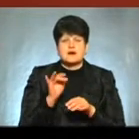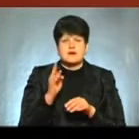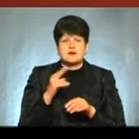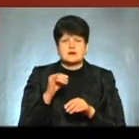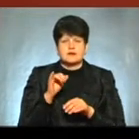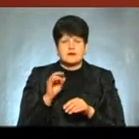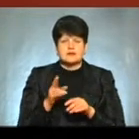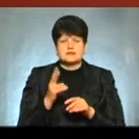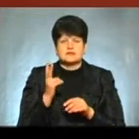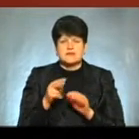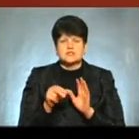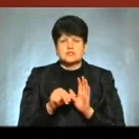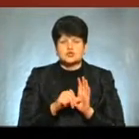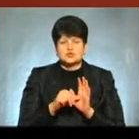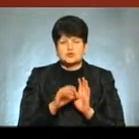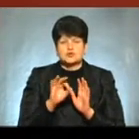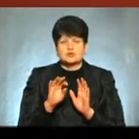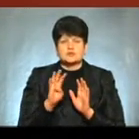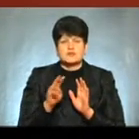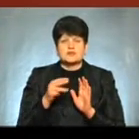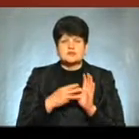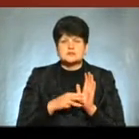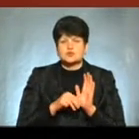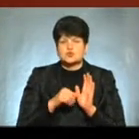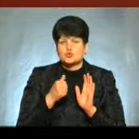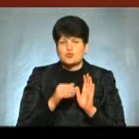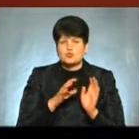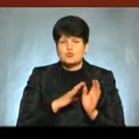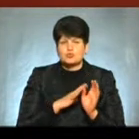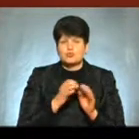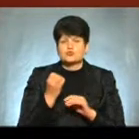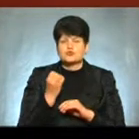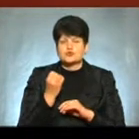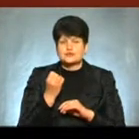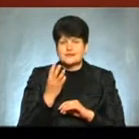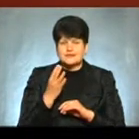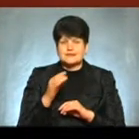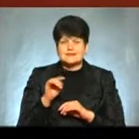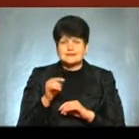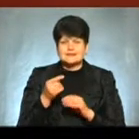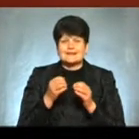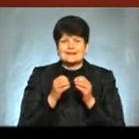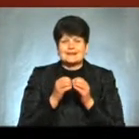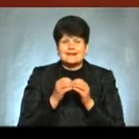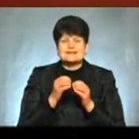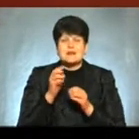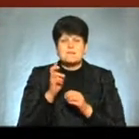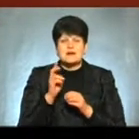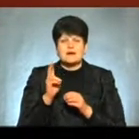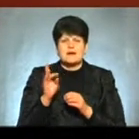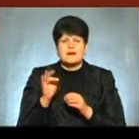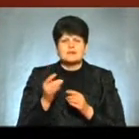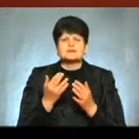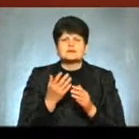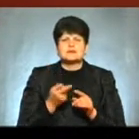ЧАЕС Станом на 26.04.1986 року Склав біля 14 на 10.18 Бекерель А скільки це